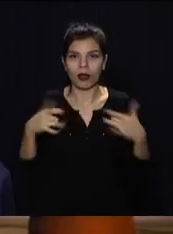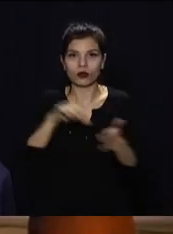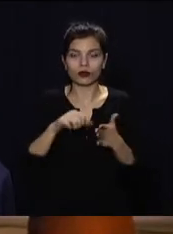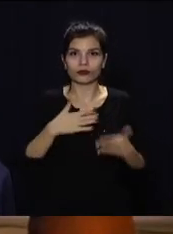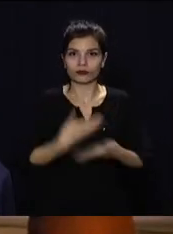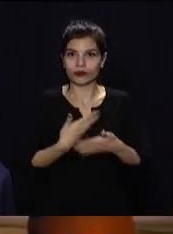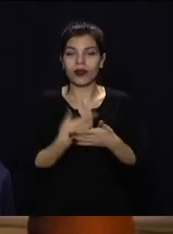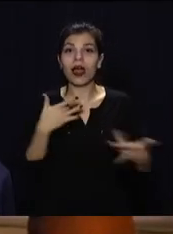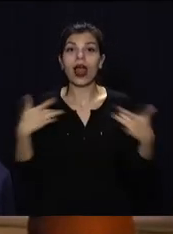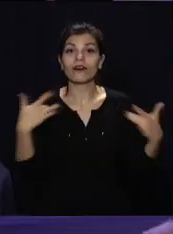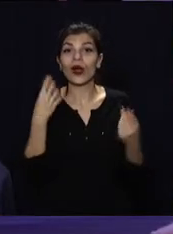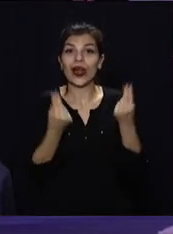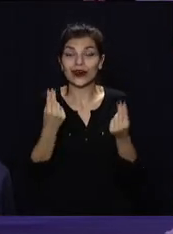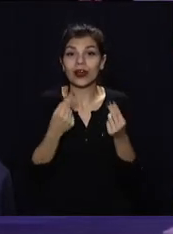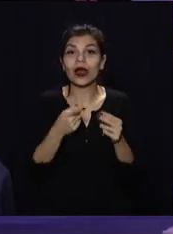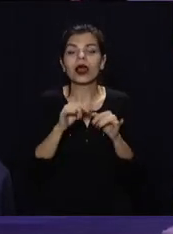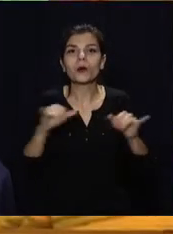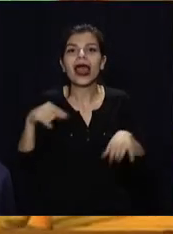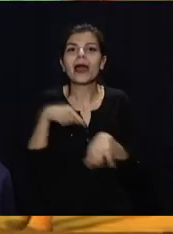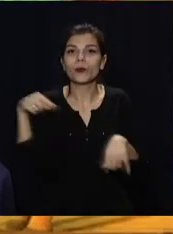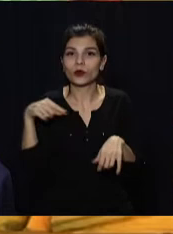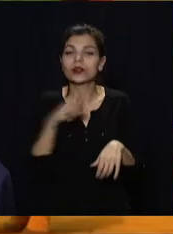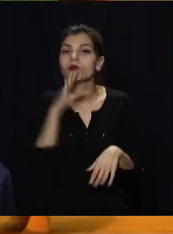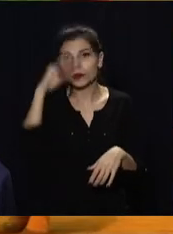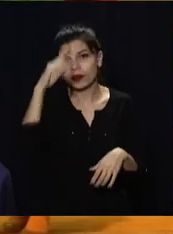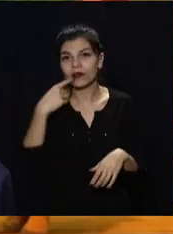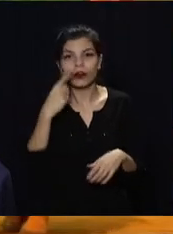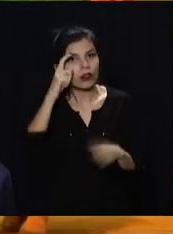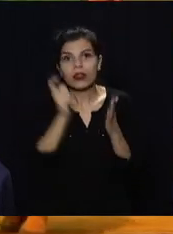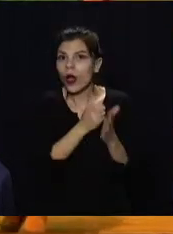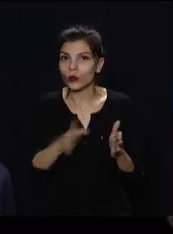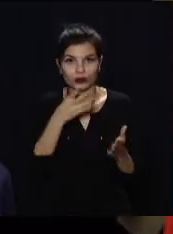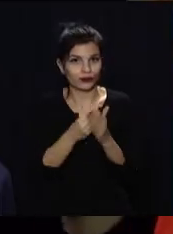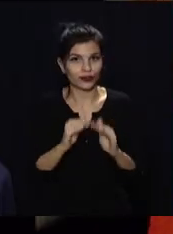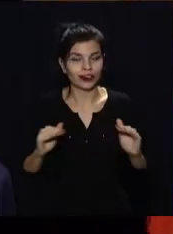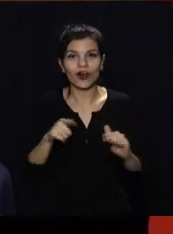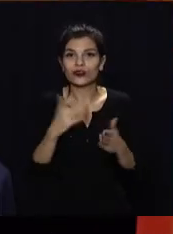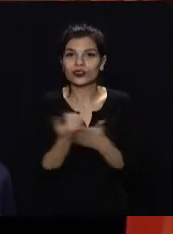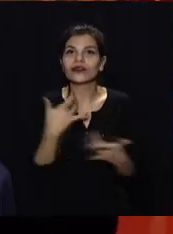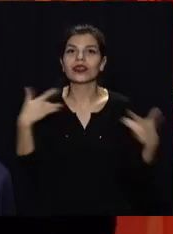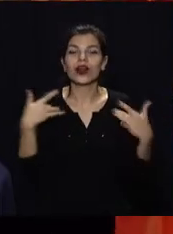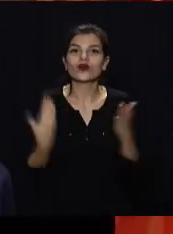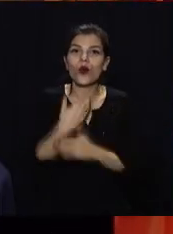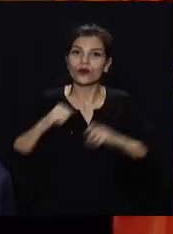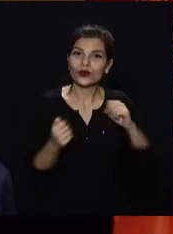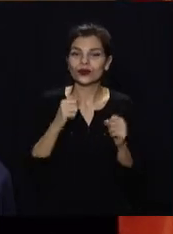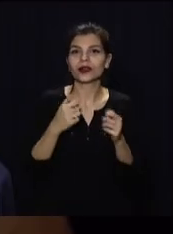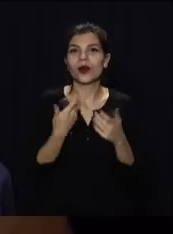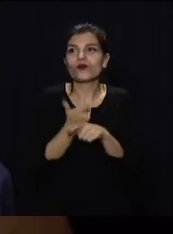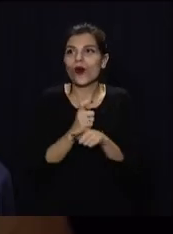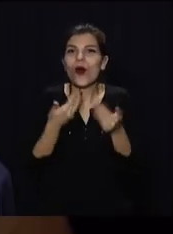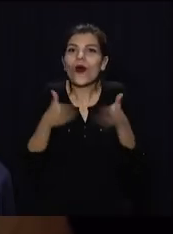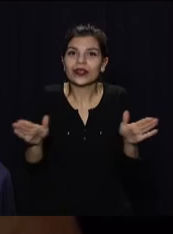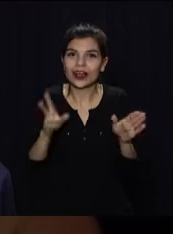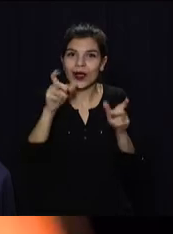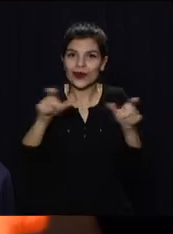акторську гру. Вона допомагає їм розвиватися емоційно. Батьки, говорять, не впізнають своїх дітей. Вони знайшли в театрі нових друзів, стали більш відкритими